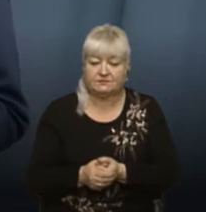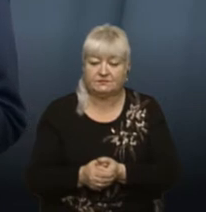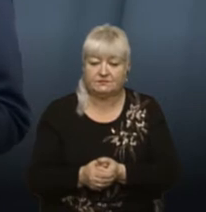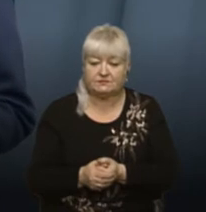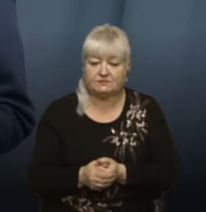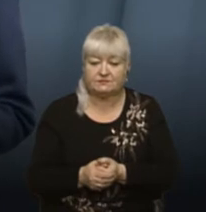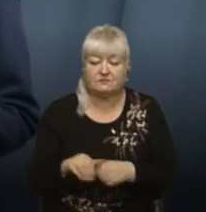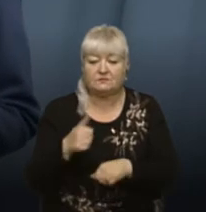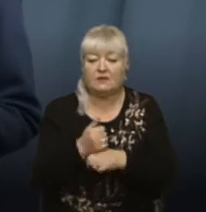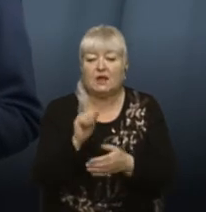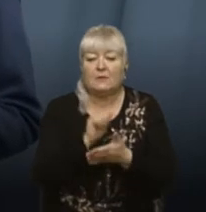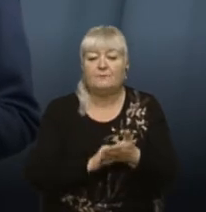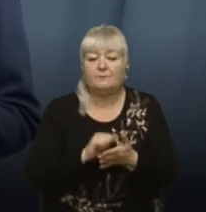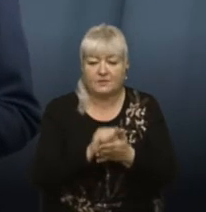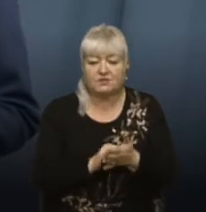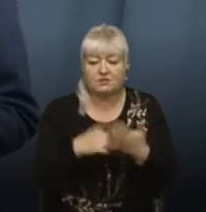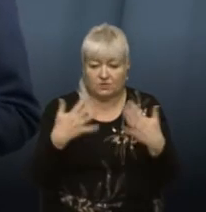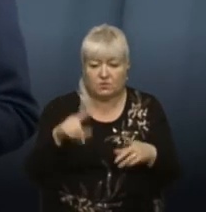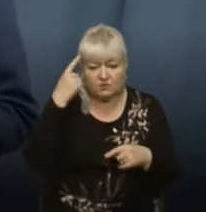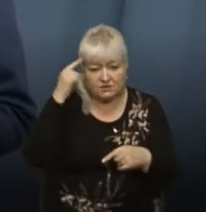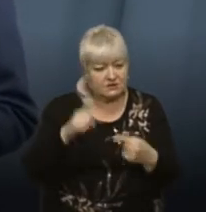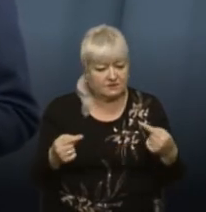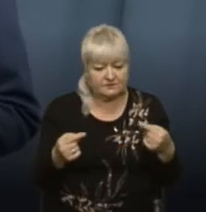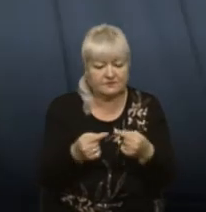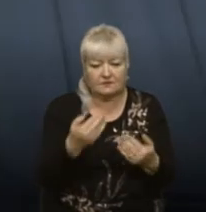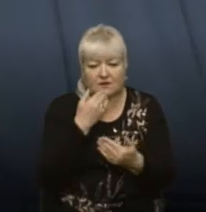Основна причина обвалу все ж таки вже відома до кінця?